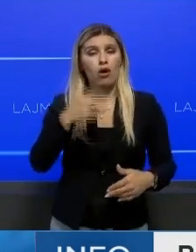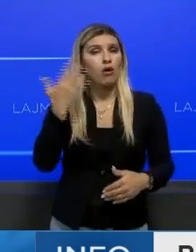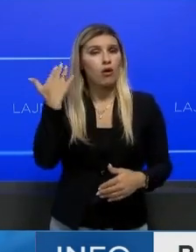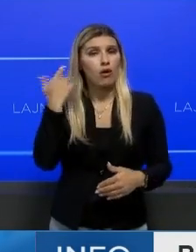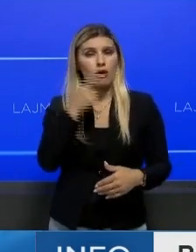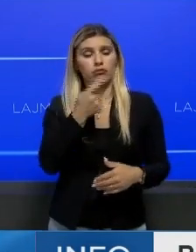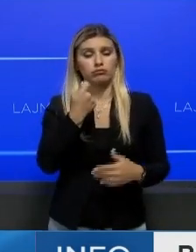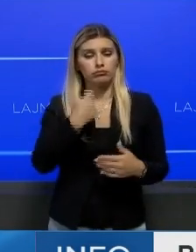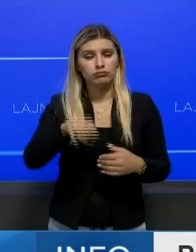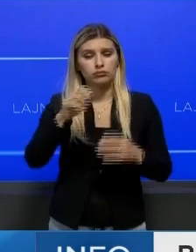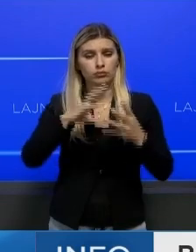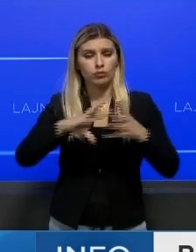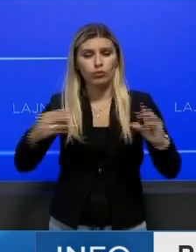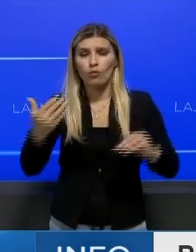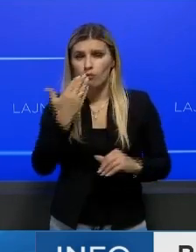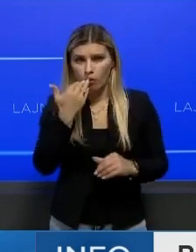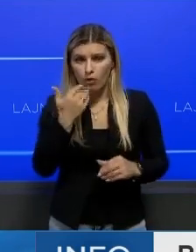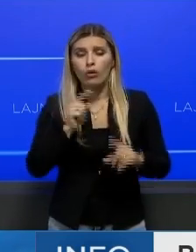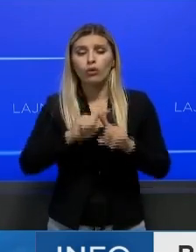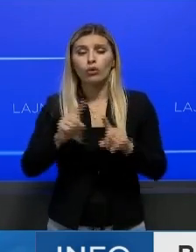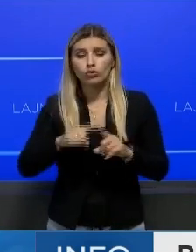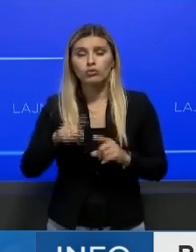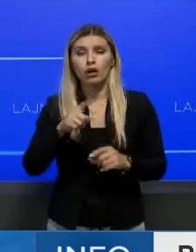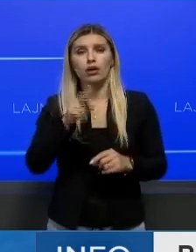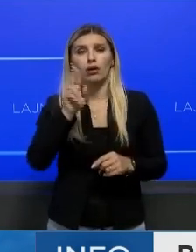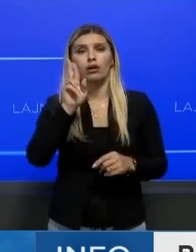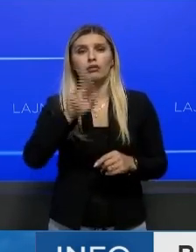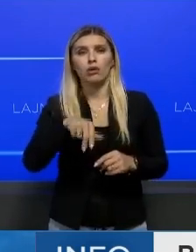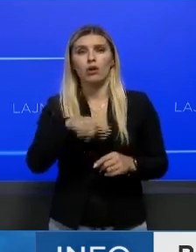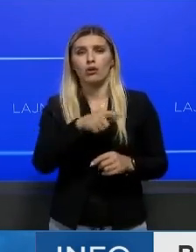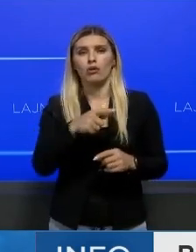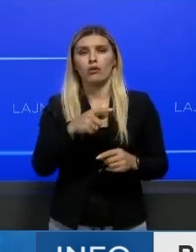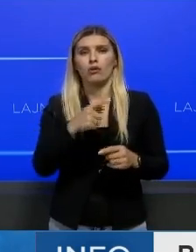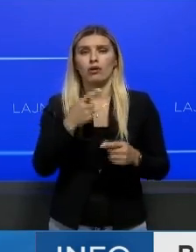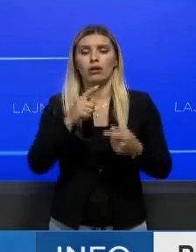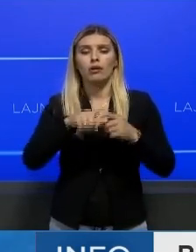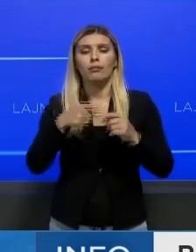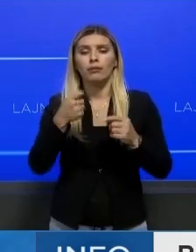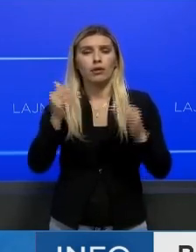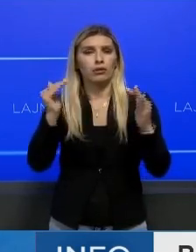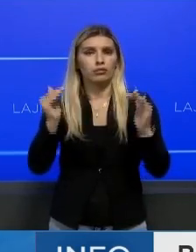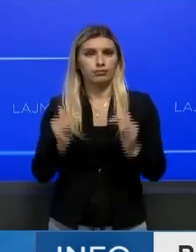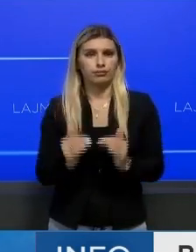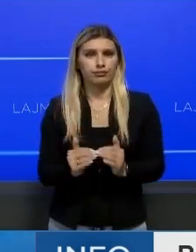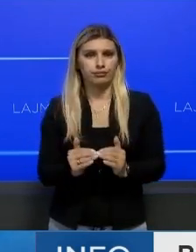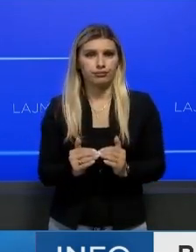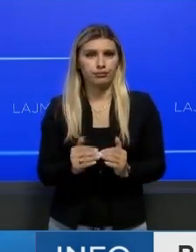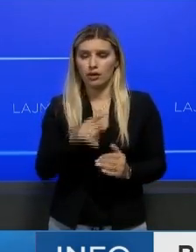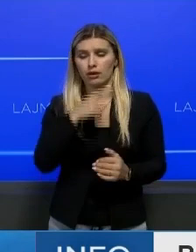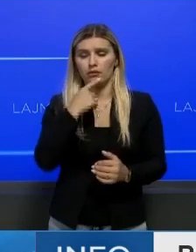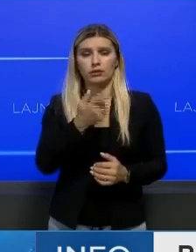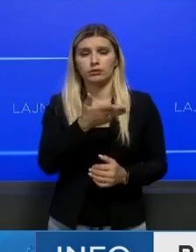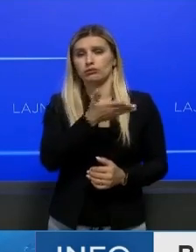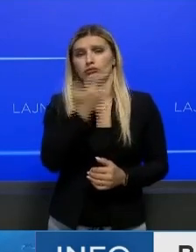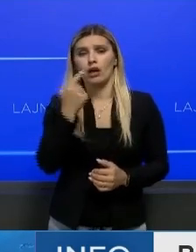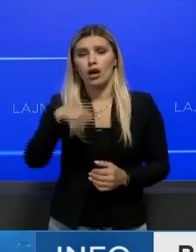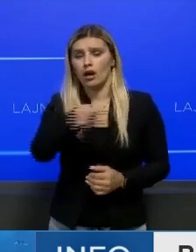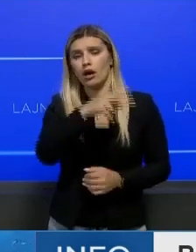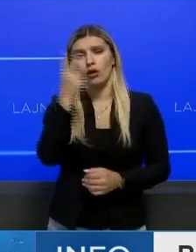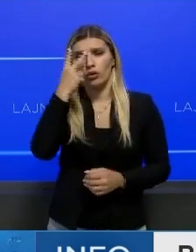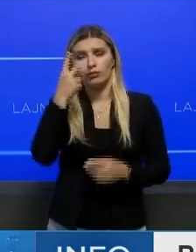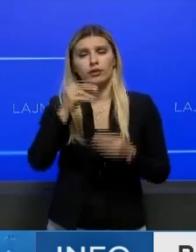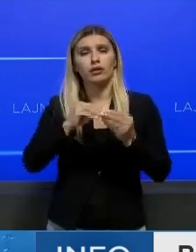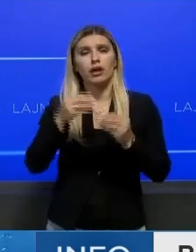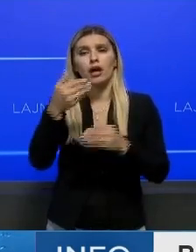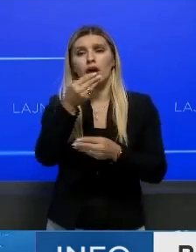shtrejtim të bukës, qmimi importit ka rënë. Ajo ka fajsuar edhe operatorët ekonomikë që nuk po kanë mirë kuptim duke